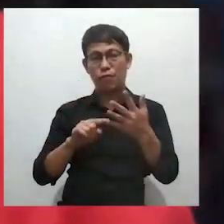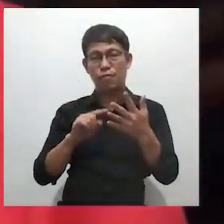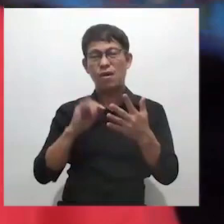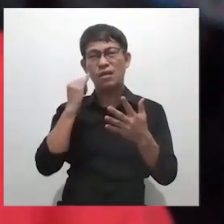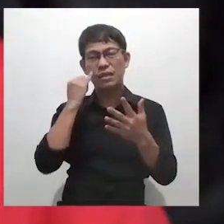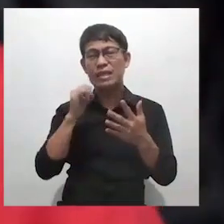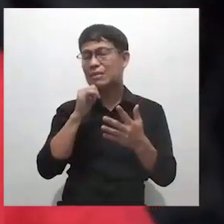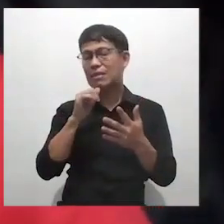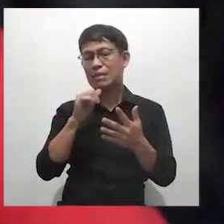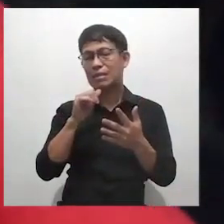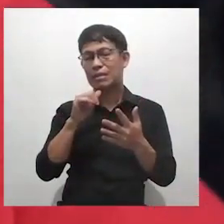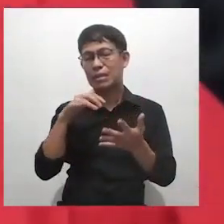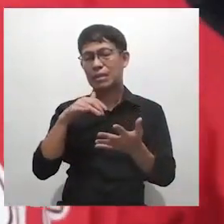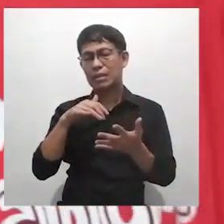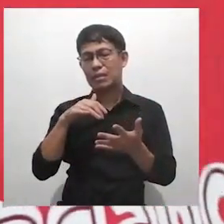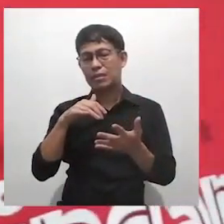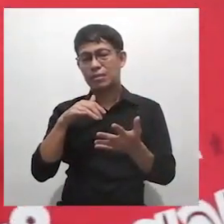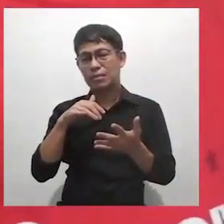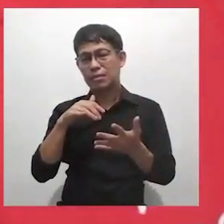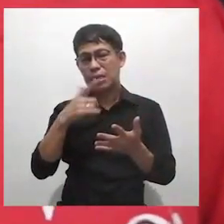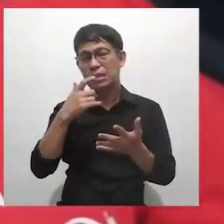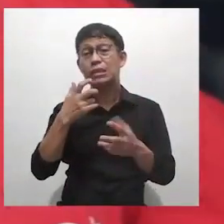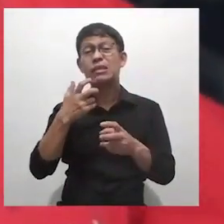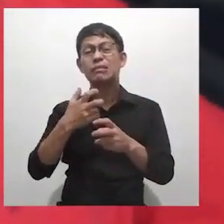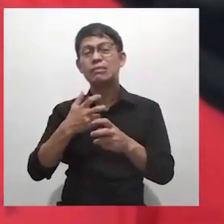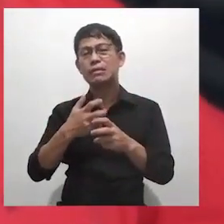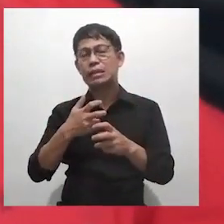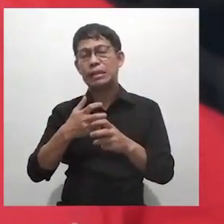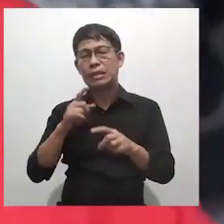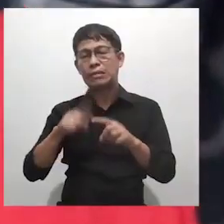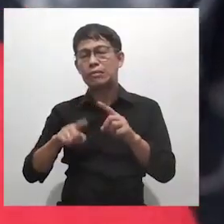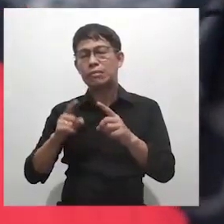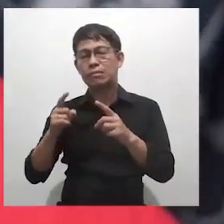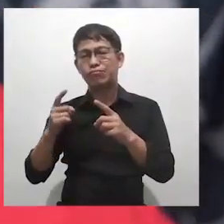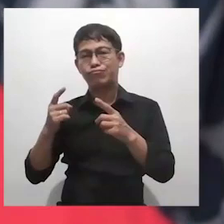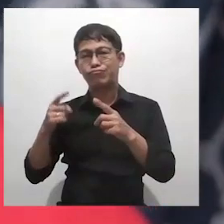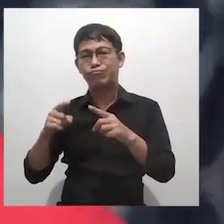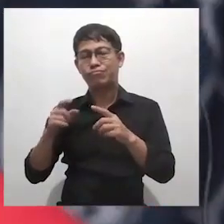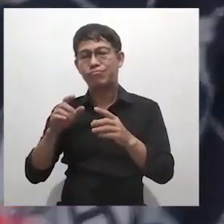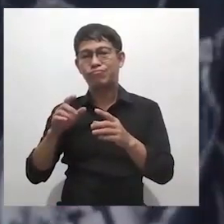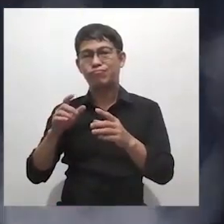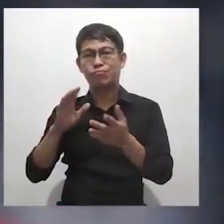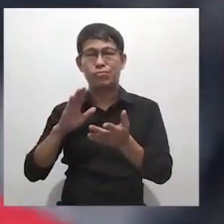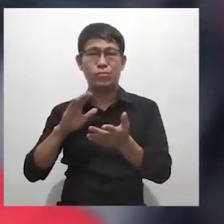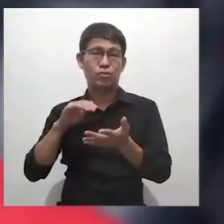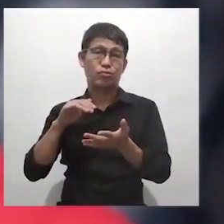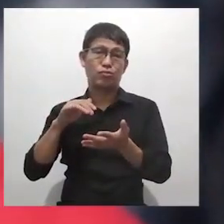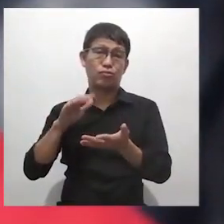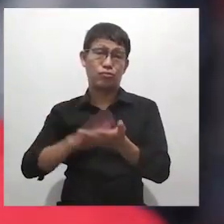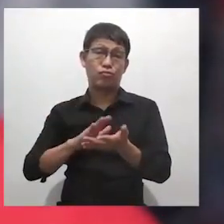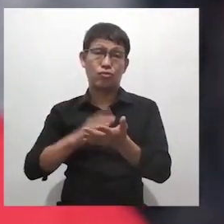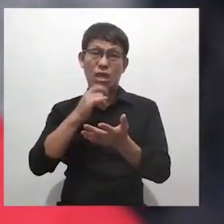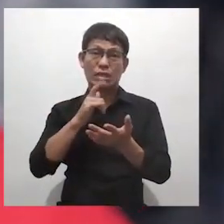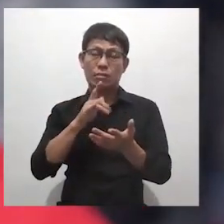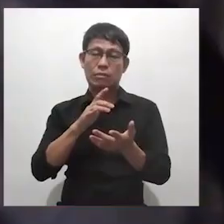Hindi pa po siya kasi ang hirap pong ipasok sa iskole. Hindi pa rin po siya nakakapagsalita ng